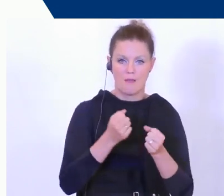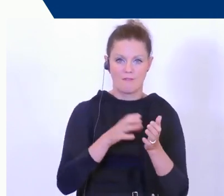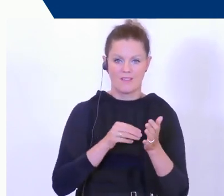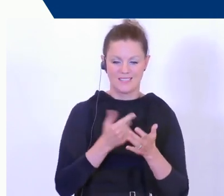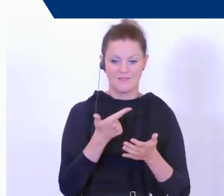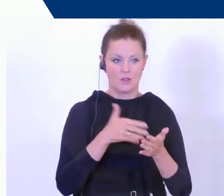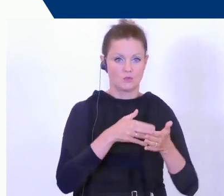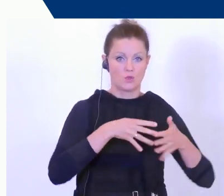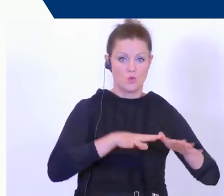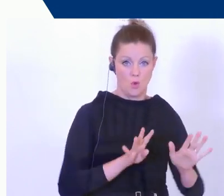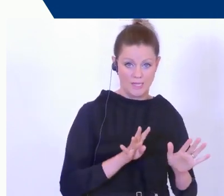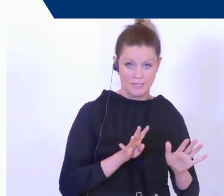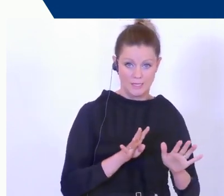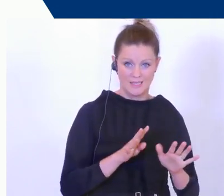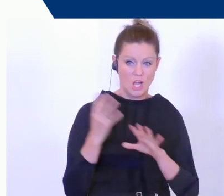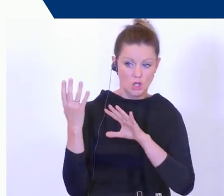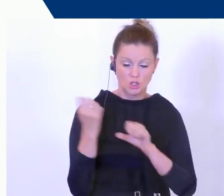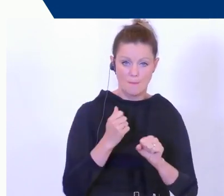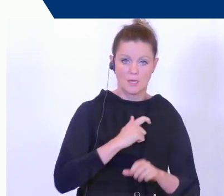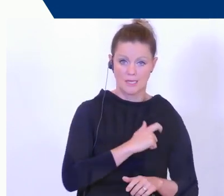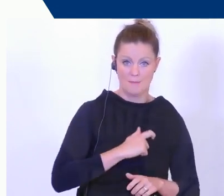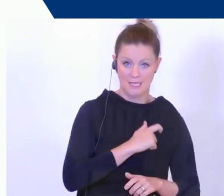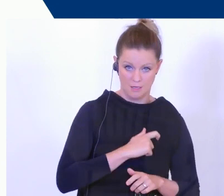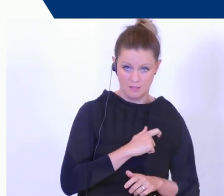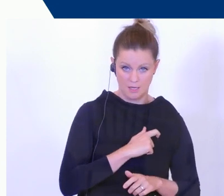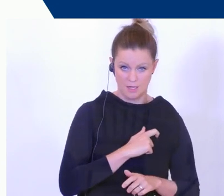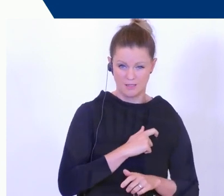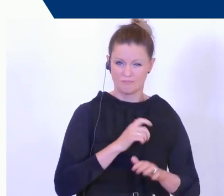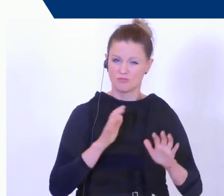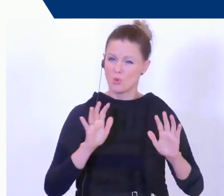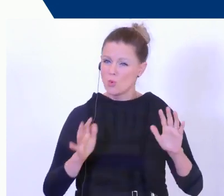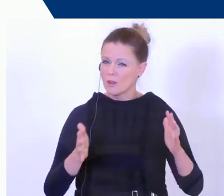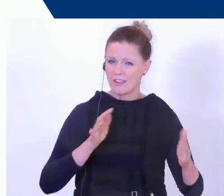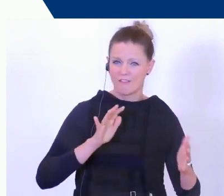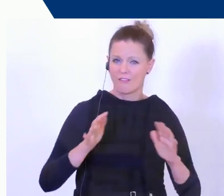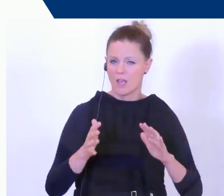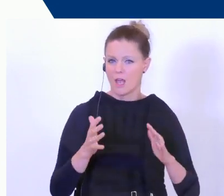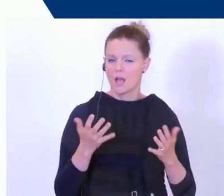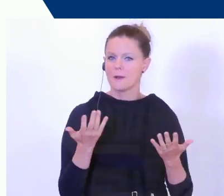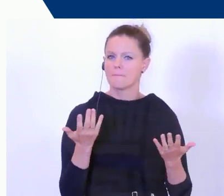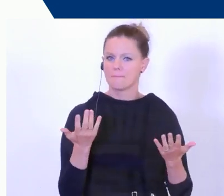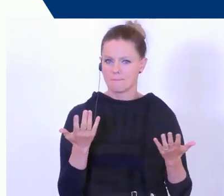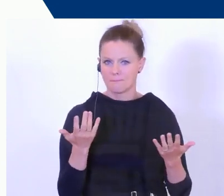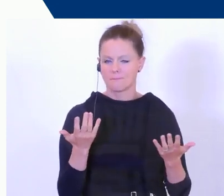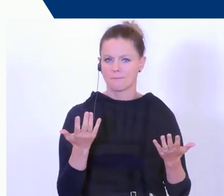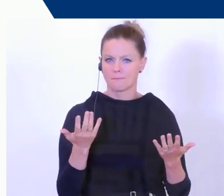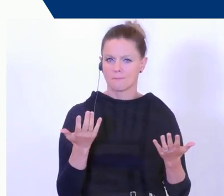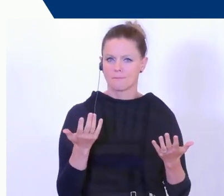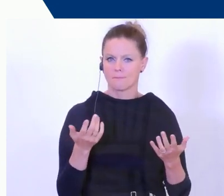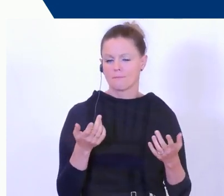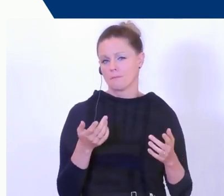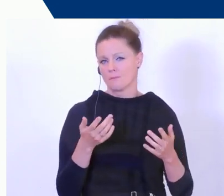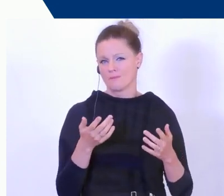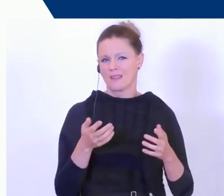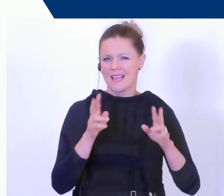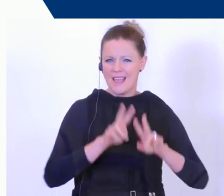hat die Schlepperkriminalität in ungefähr diese Ausmaße gehabt, wie in den zwei